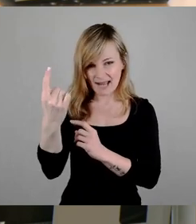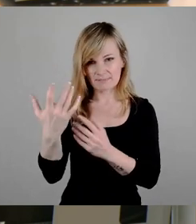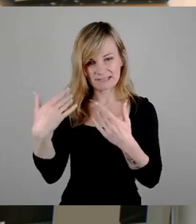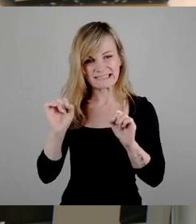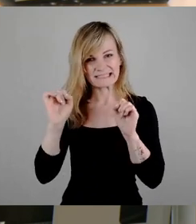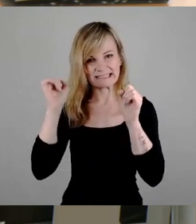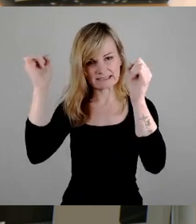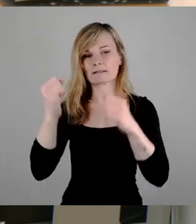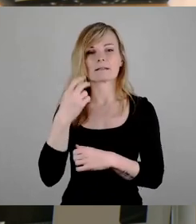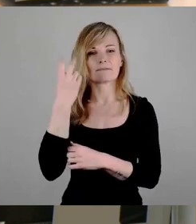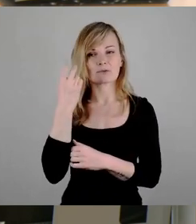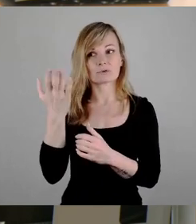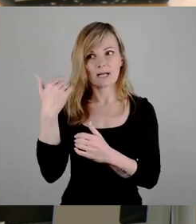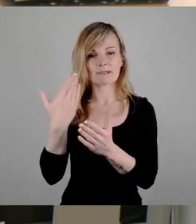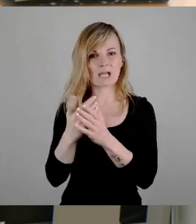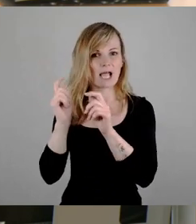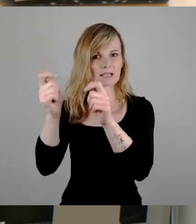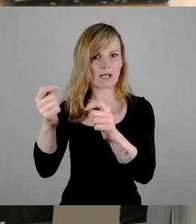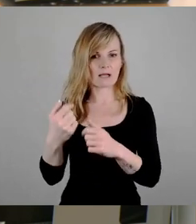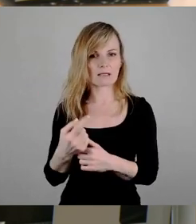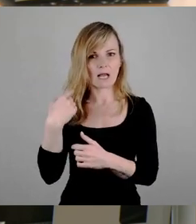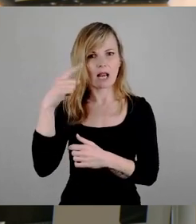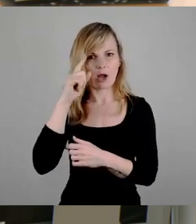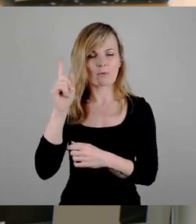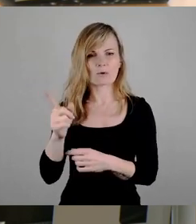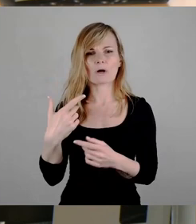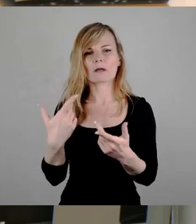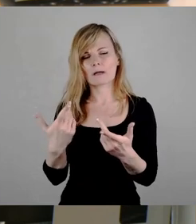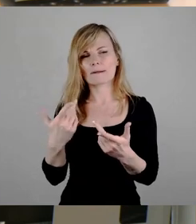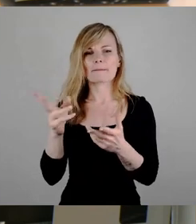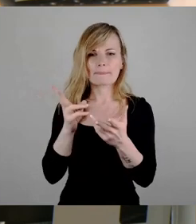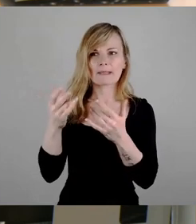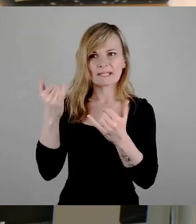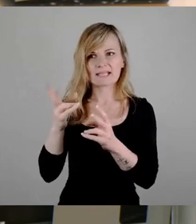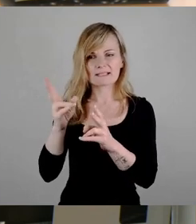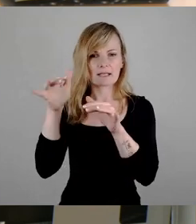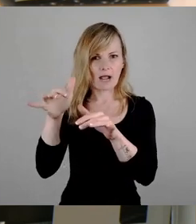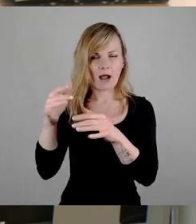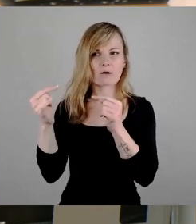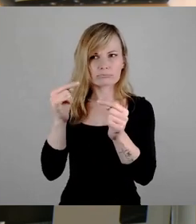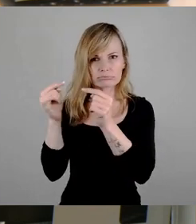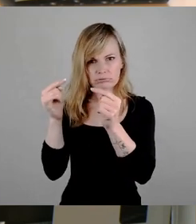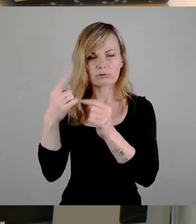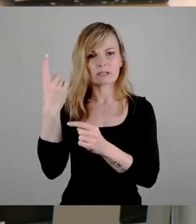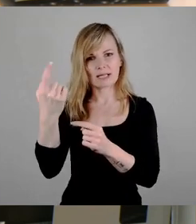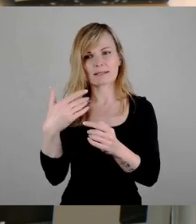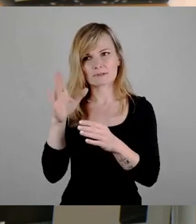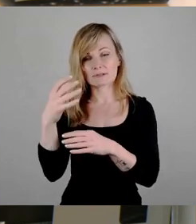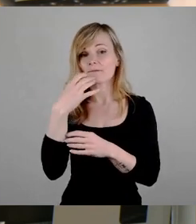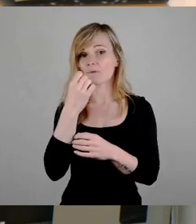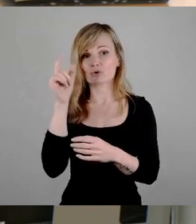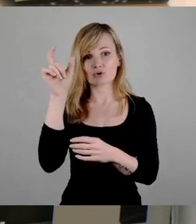Antrag eingebracht hat, der meines Wissens noch im Geschäftskrank ist, noch diskutiert wird, der sich darauf gerichtet ist, die